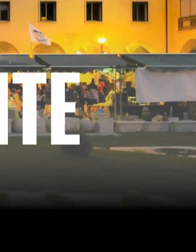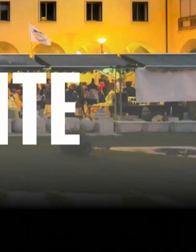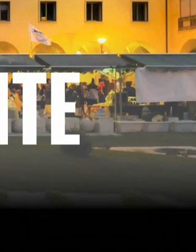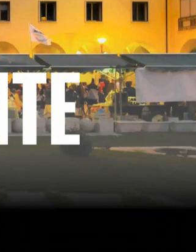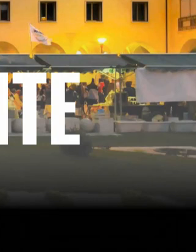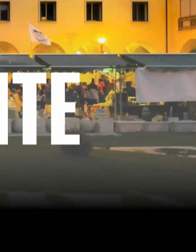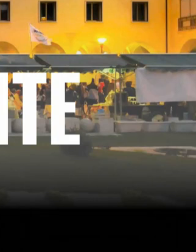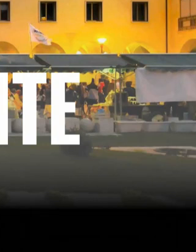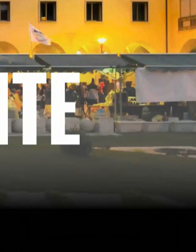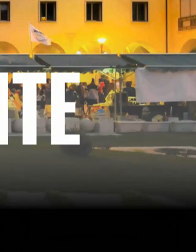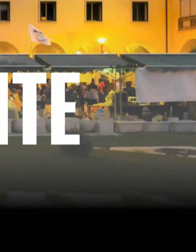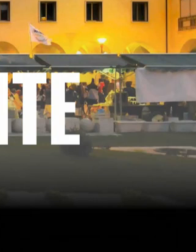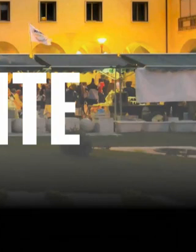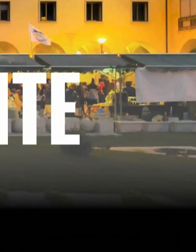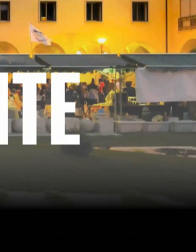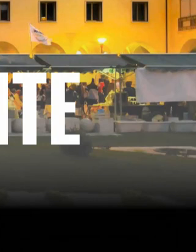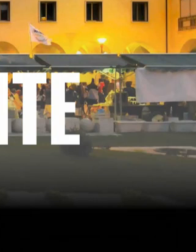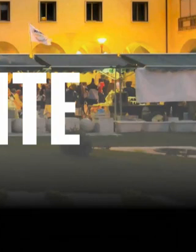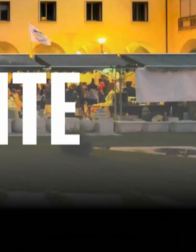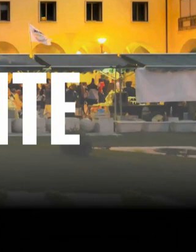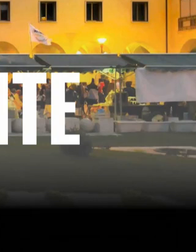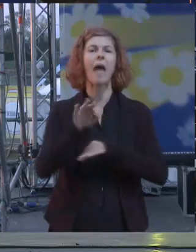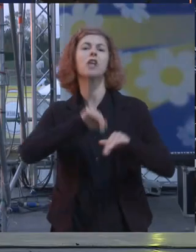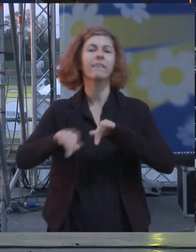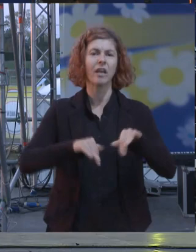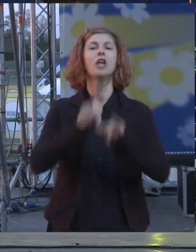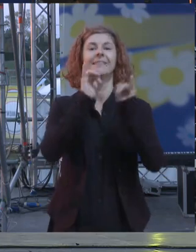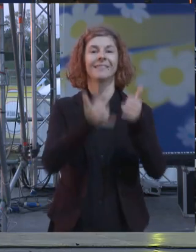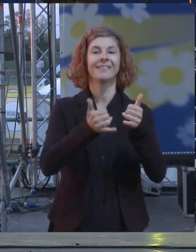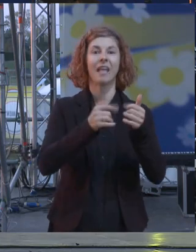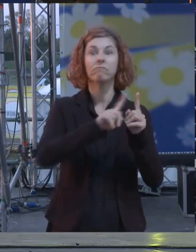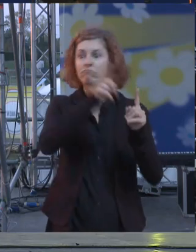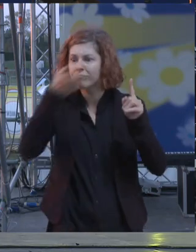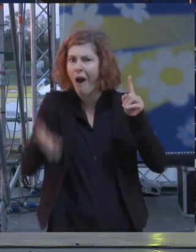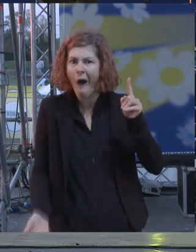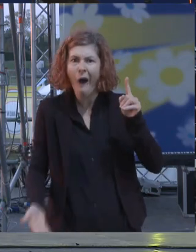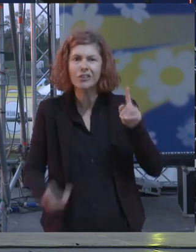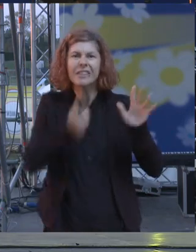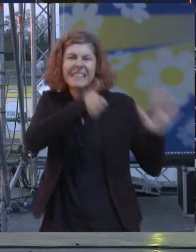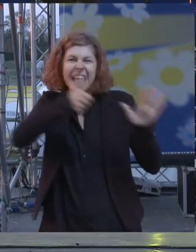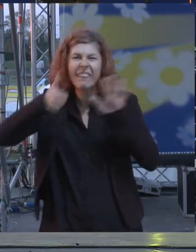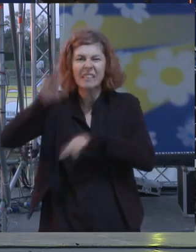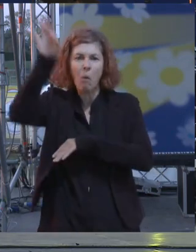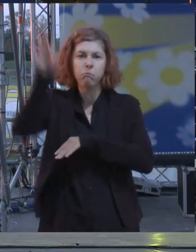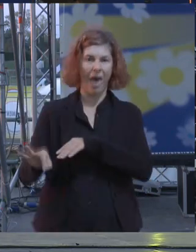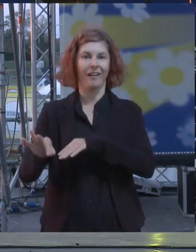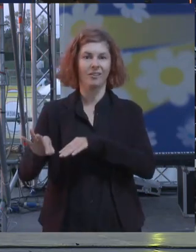solamente l'8% dei rifiuti oggi a Pomezia si differenziano il 66% dei rifiuti